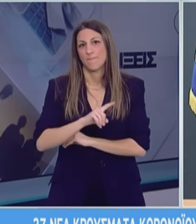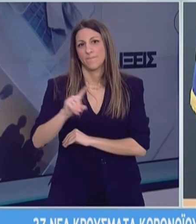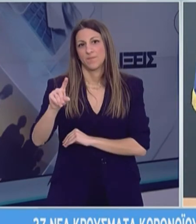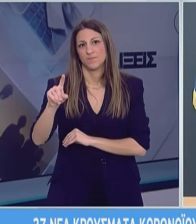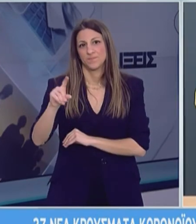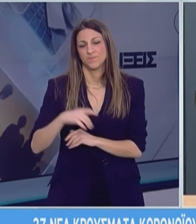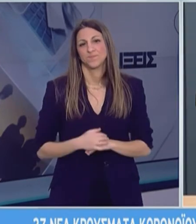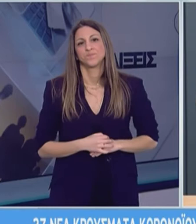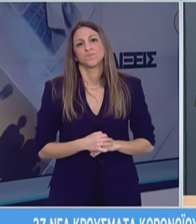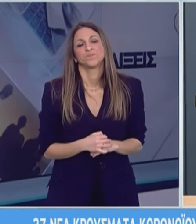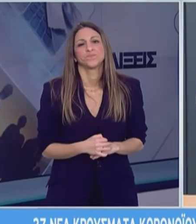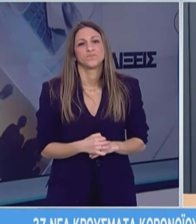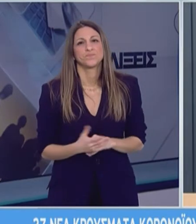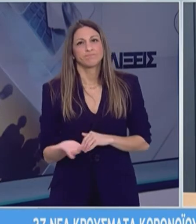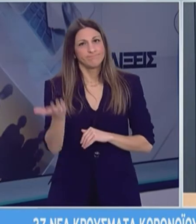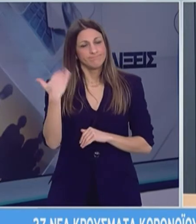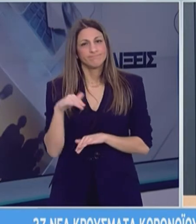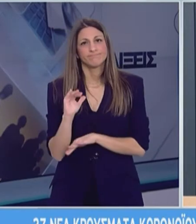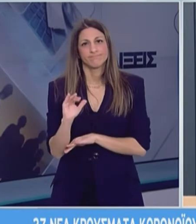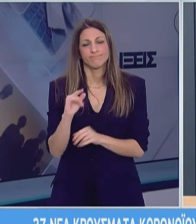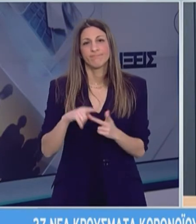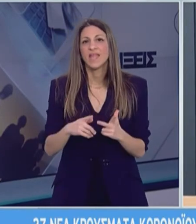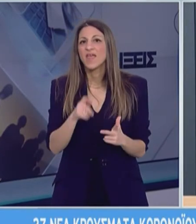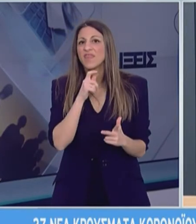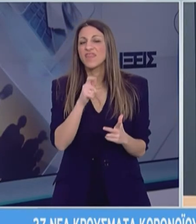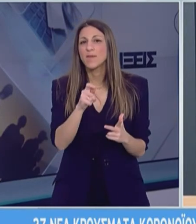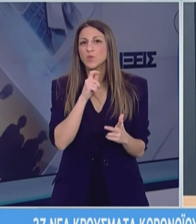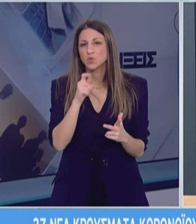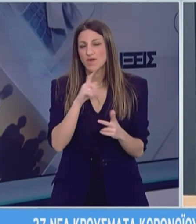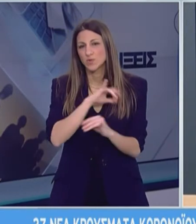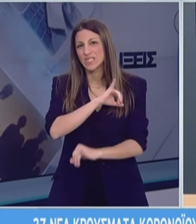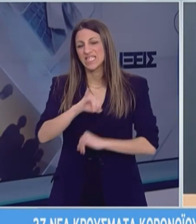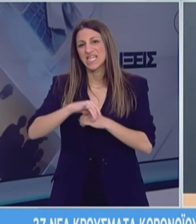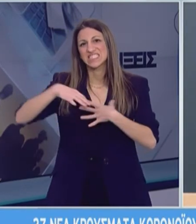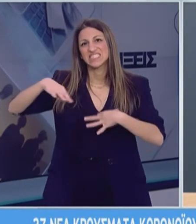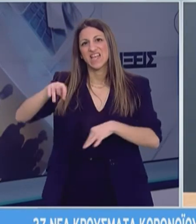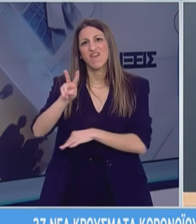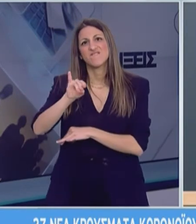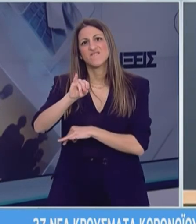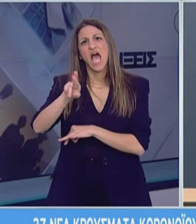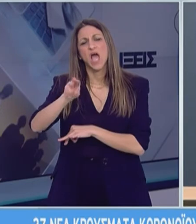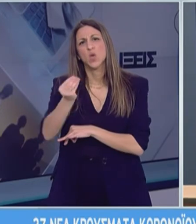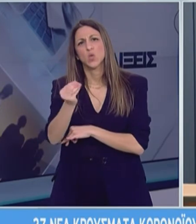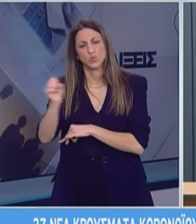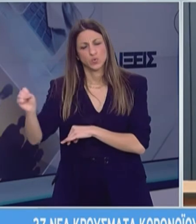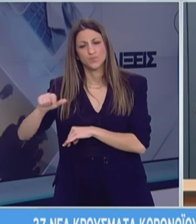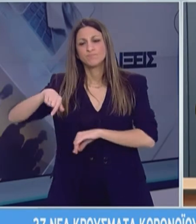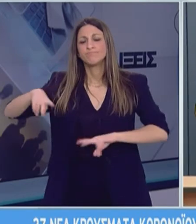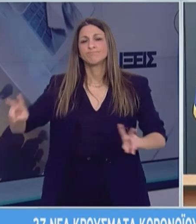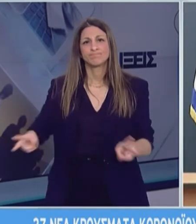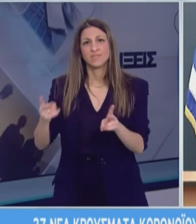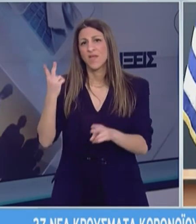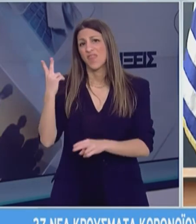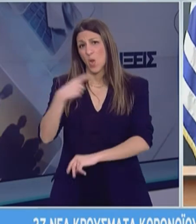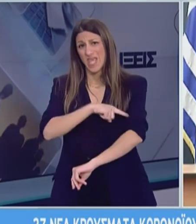Καλύπτηκα, πληρώσουμε. Επόμενη ερώτηση από τον κύριο Νικί για τον ιστότοπο Βάιρος. Σήμερα αποκαλύφθηκε ότι δύο γιατροί του Σωτηρία